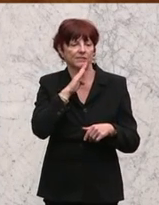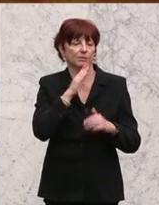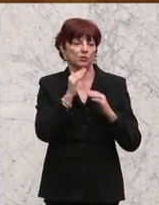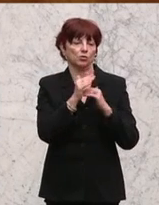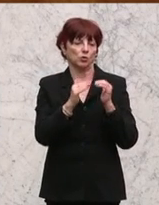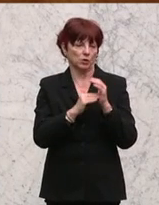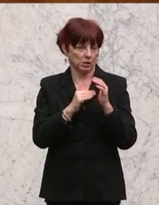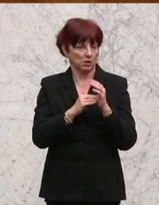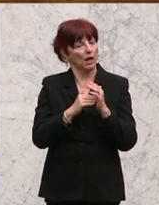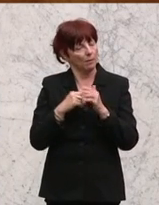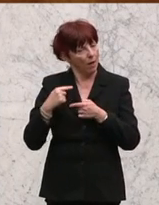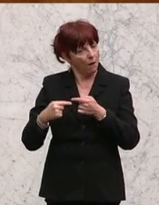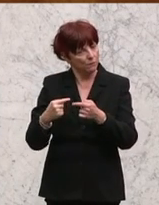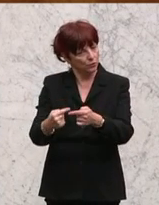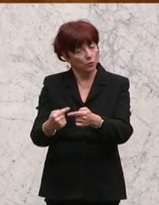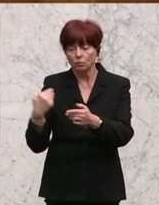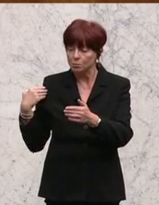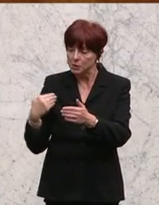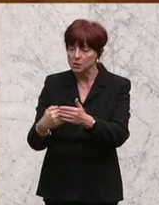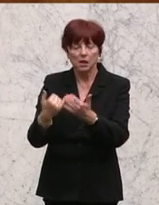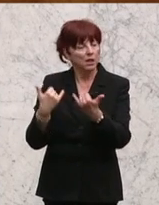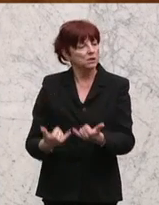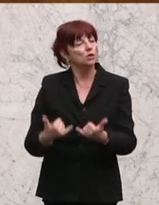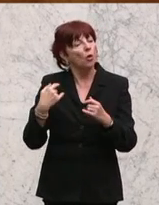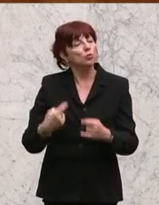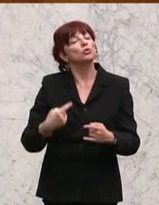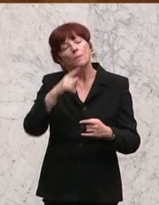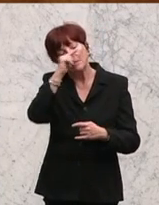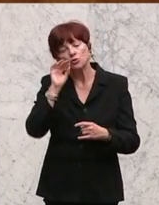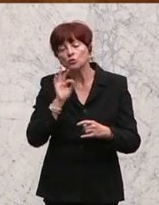hat sich immer positiv für die Menschen entwickelt.